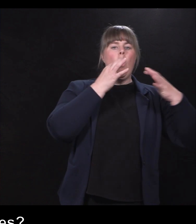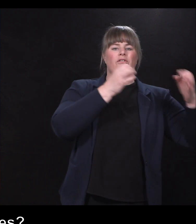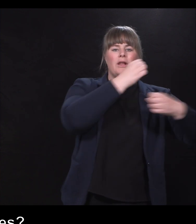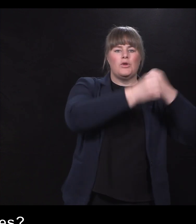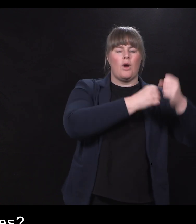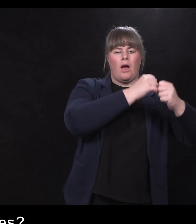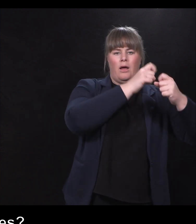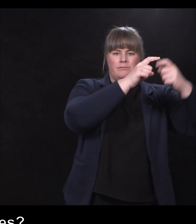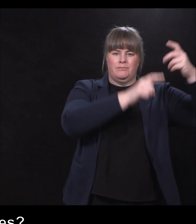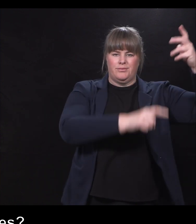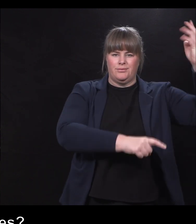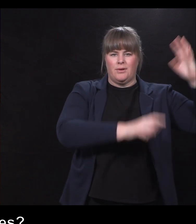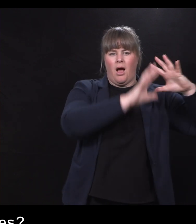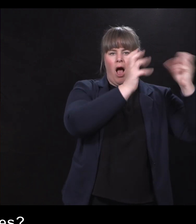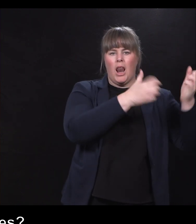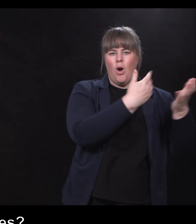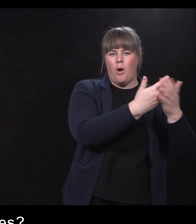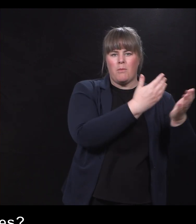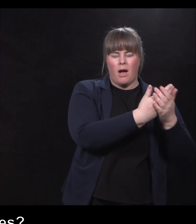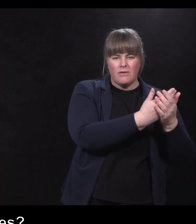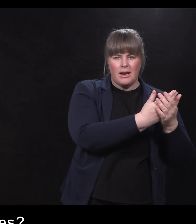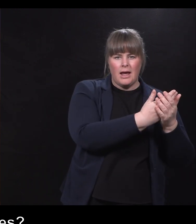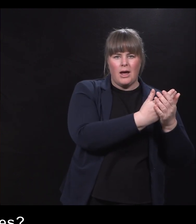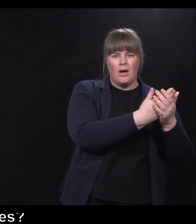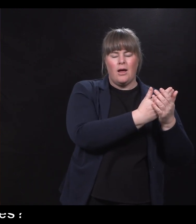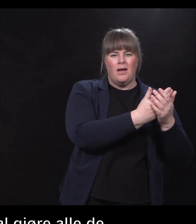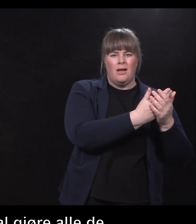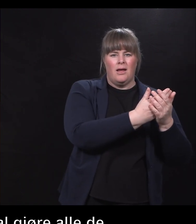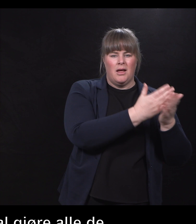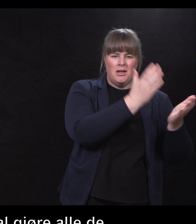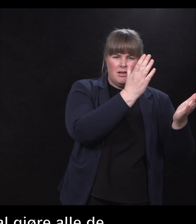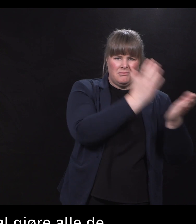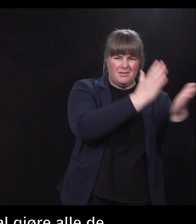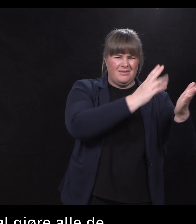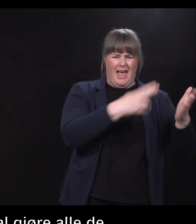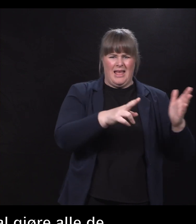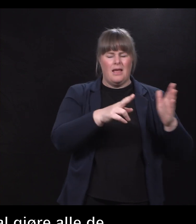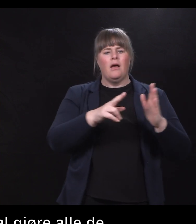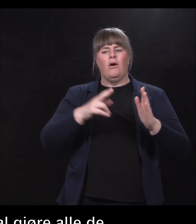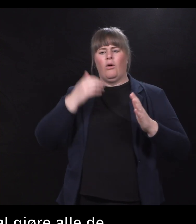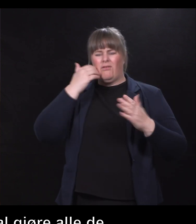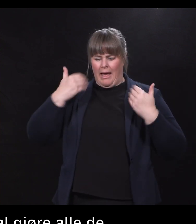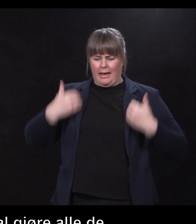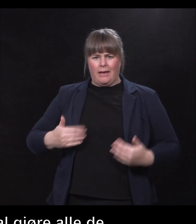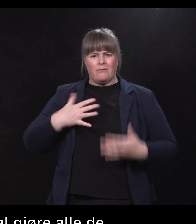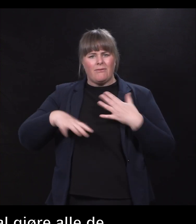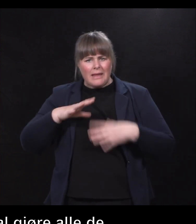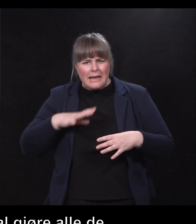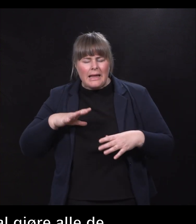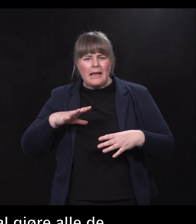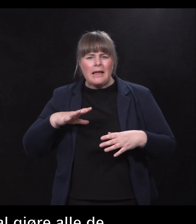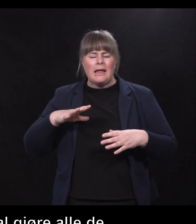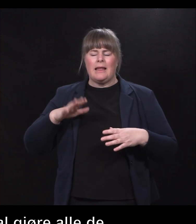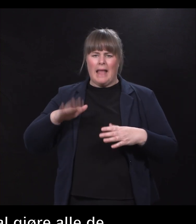de oppgavene. Å være frivillig og delta er jo også en gave. men de kommunene,